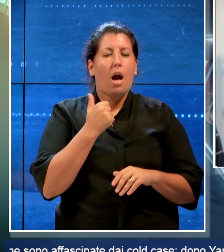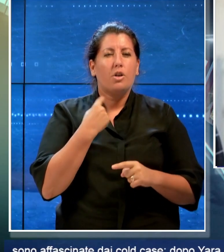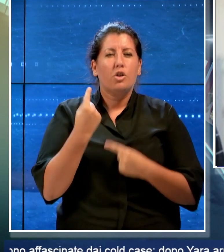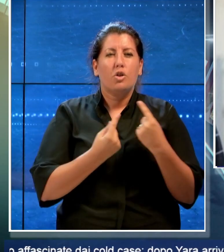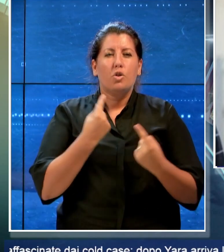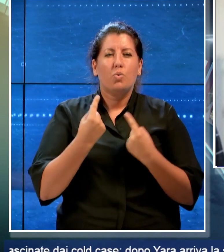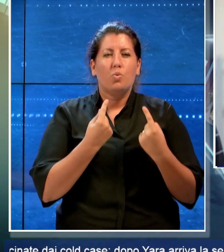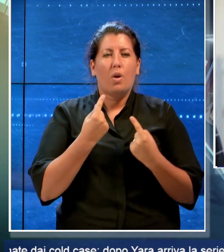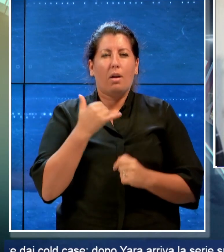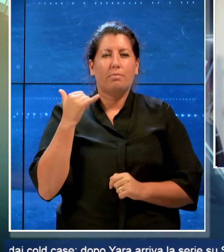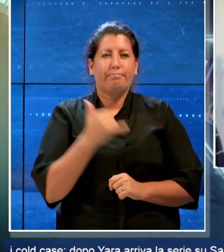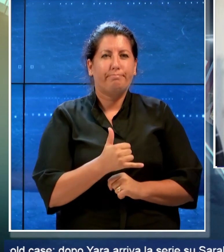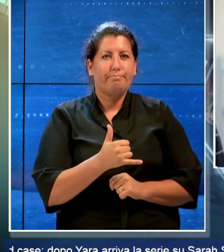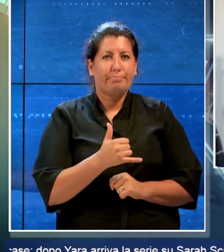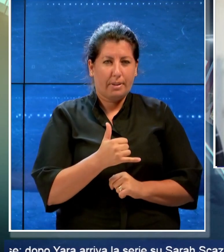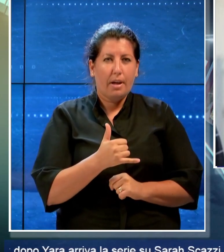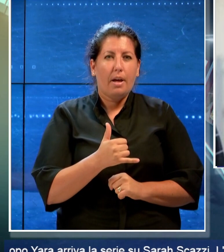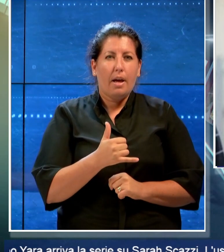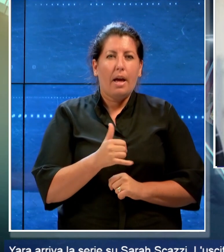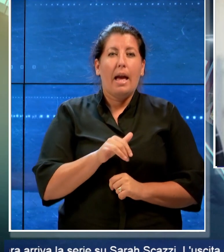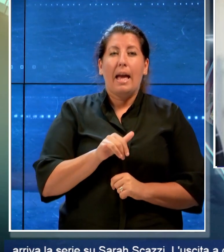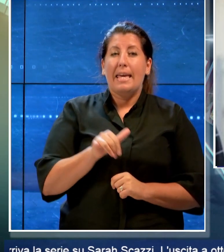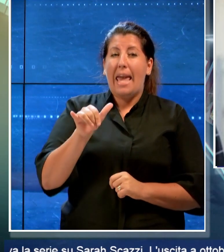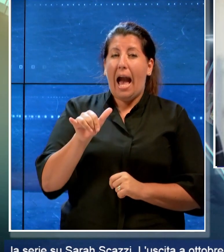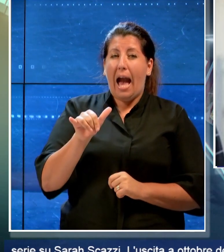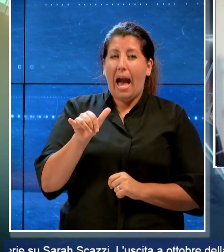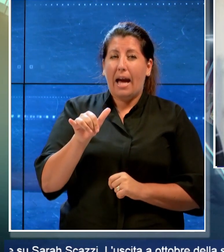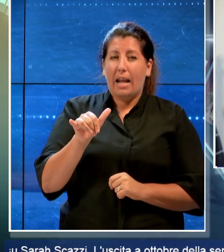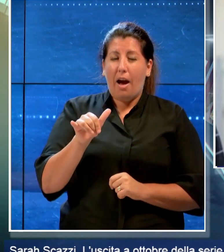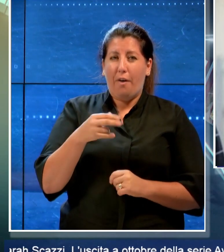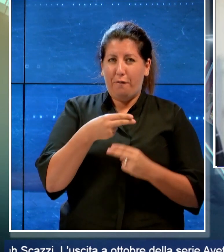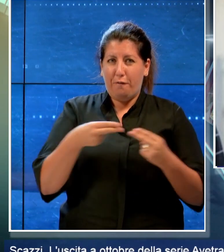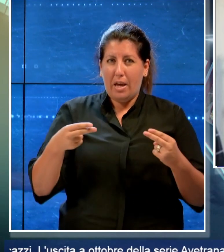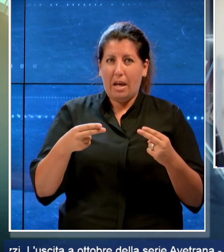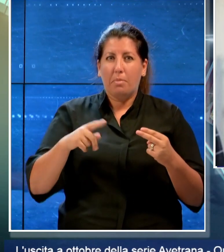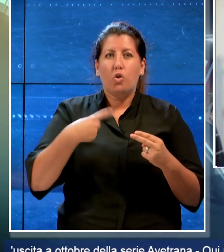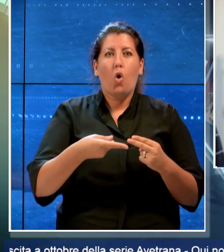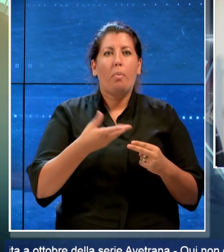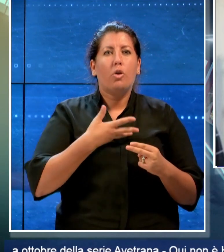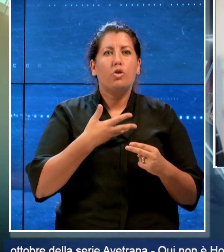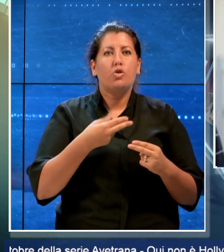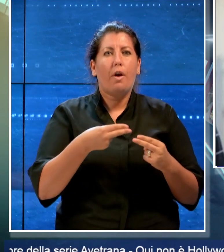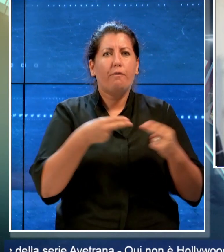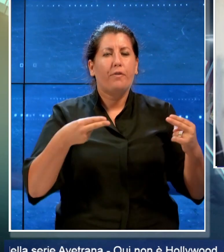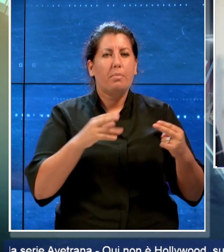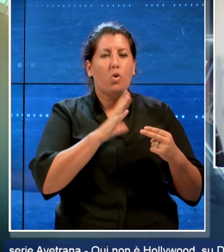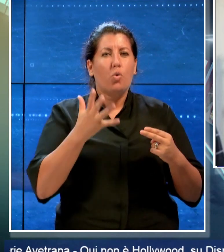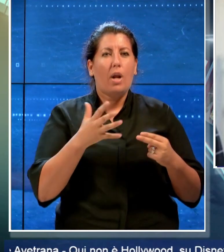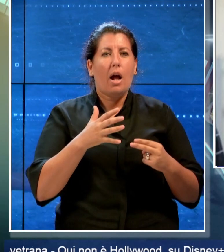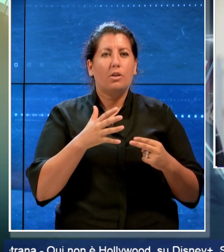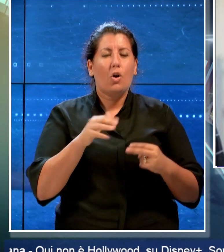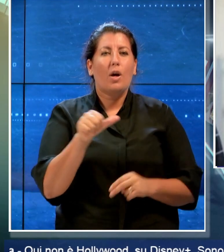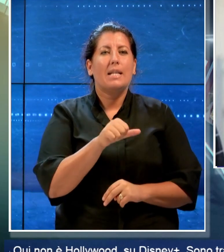Sara Scazzi l'uscita a ottobre della serie a vetrana Queen on the Hollywood su Disney Plus